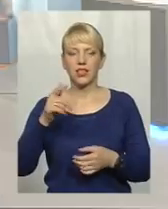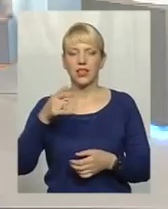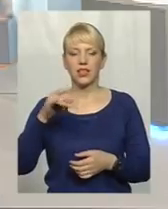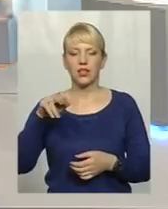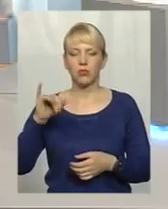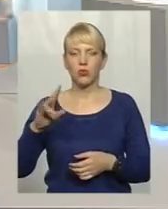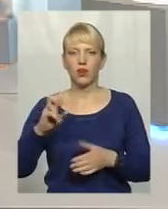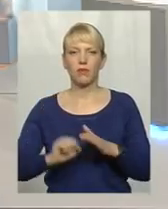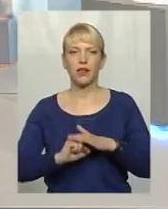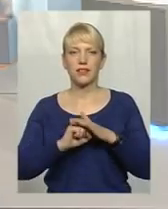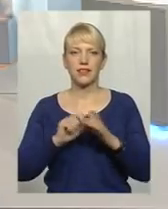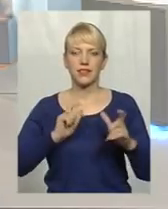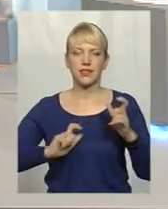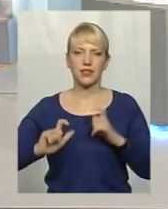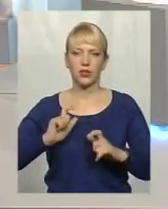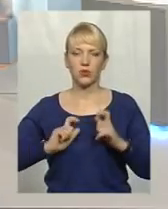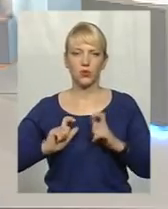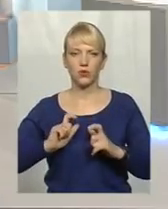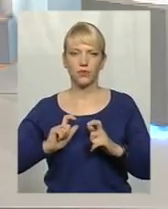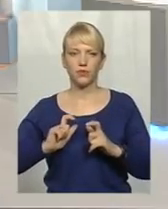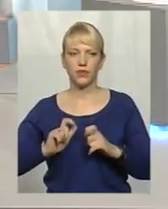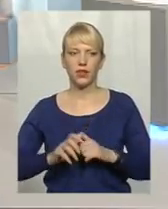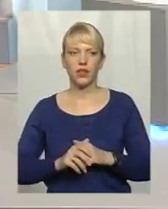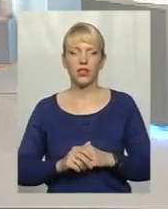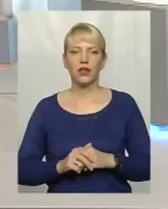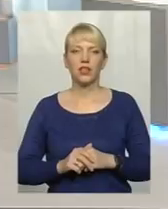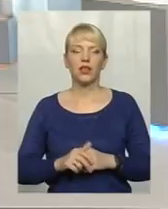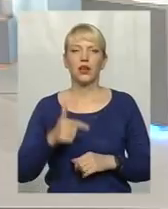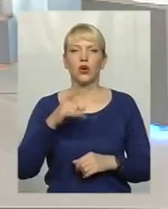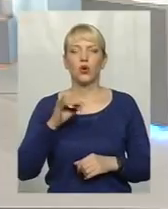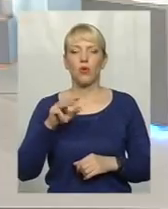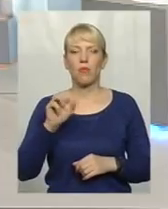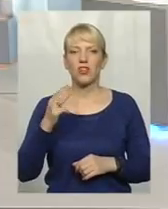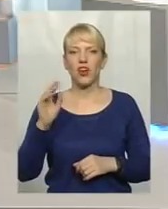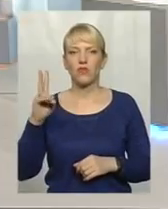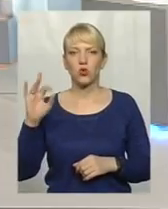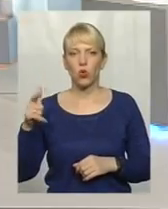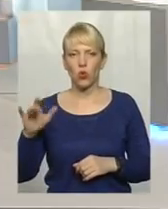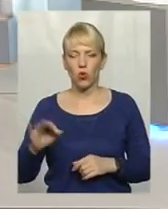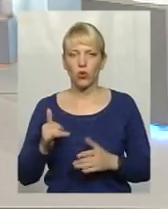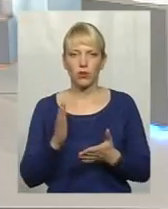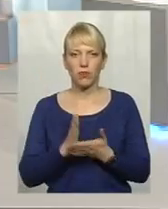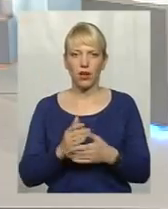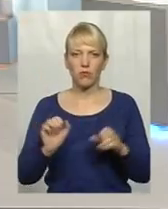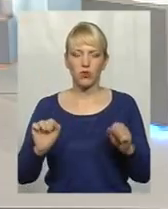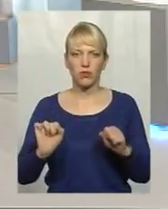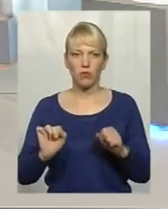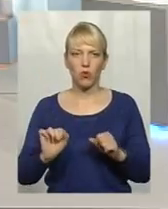грипу на базі Інституту епідеміології імені Громашевського. І маємо змогу